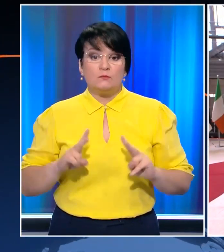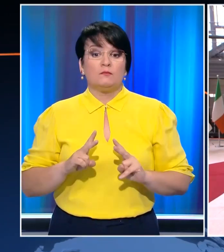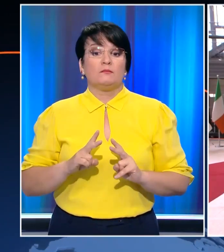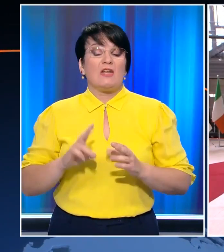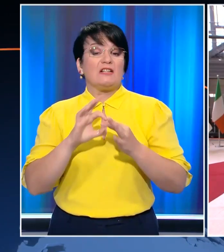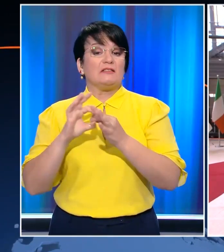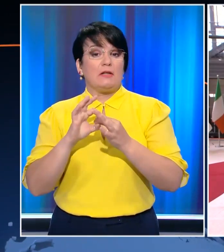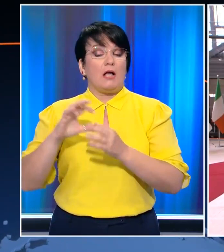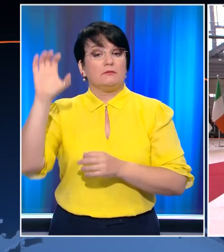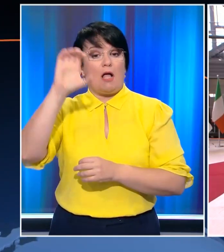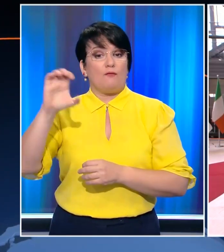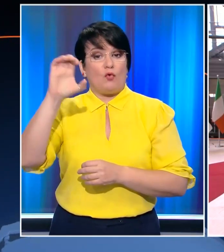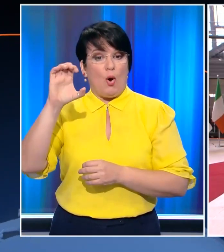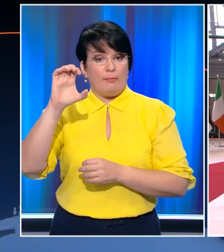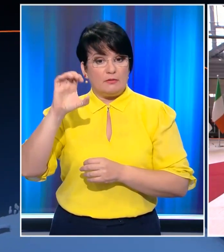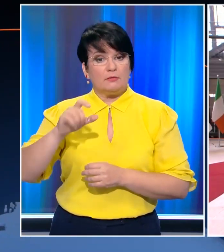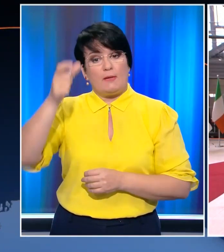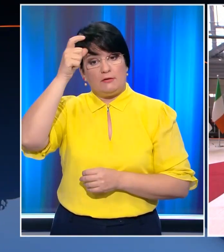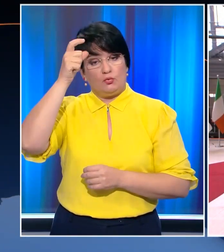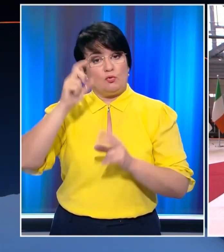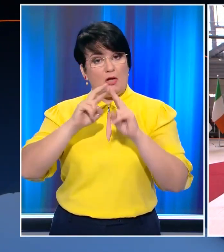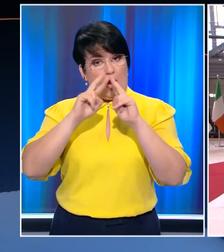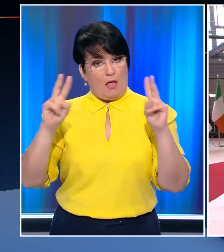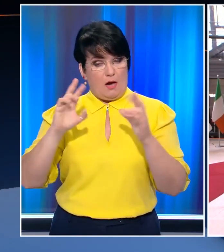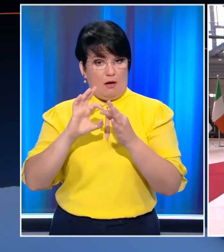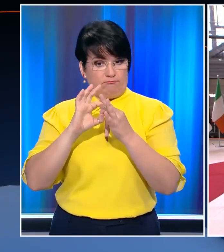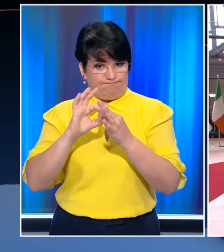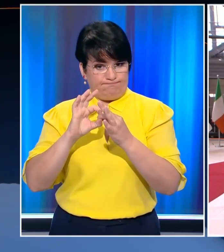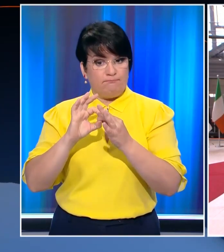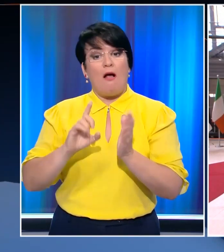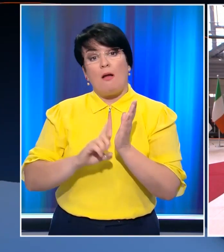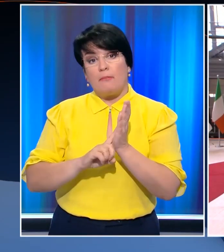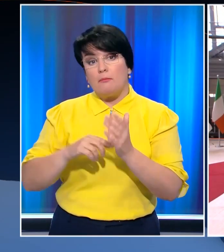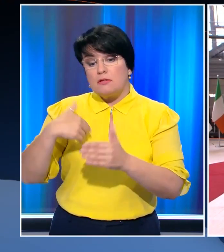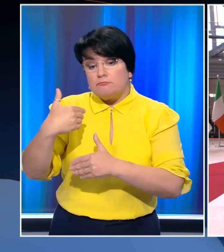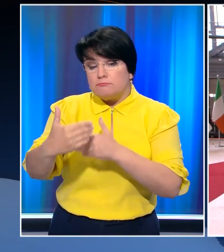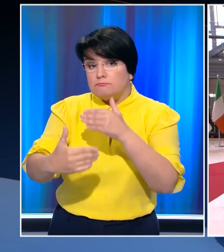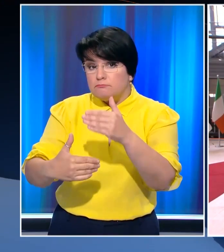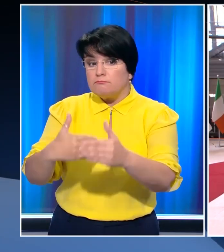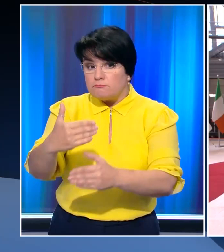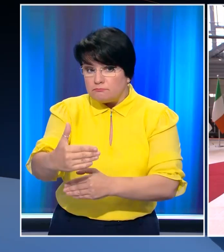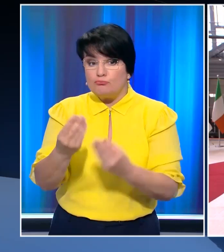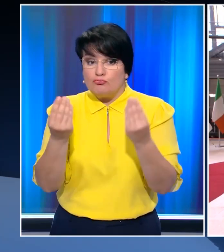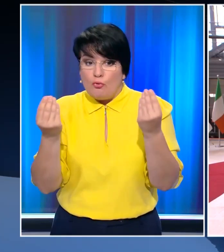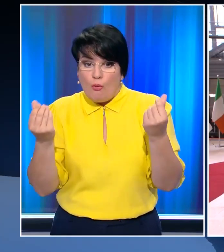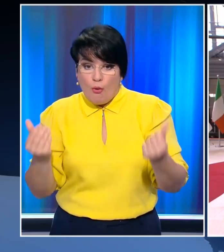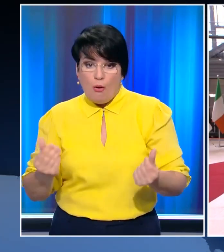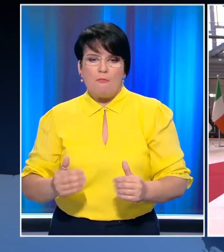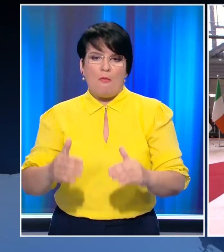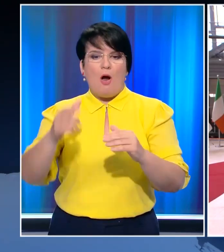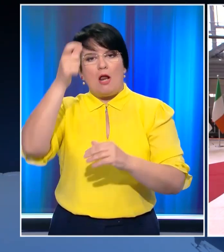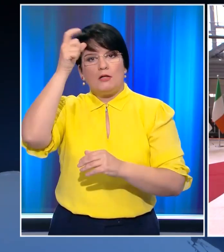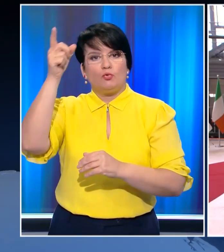βελτίωσης των σχέσεων Ευρωπαϊκής Ένωσης με την Τουρκία πρέπει να γίνει με σταδιακό αλλά και